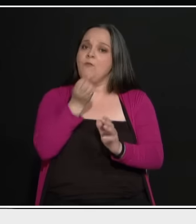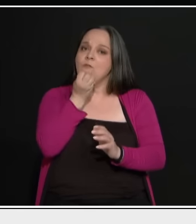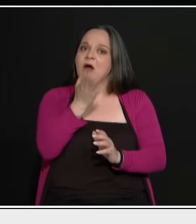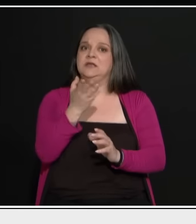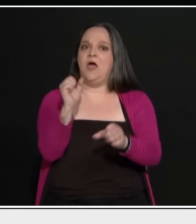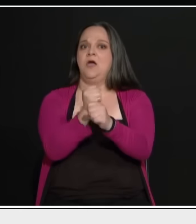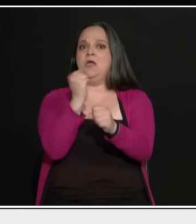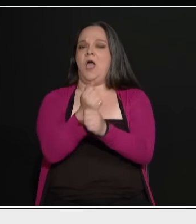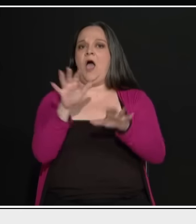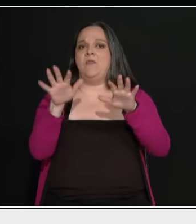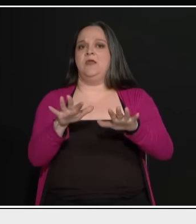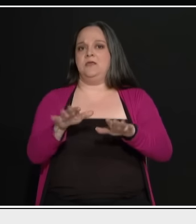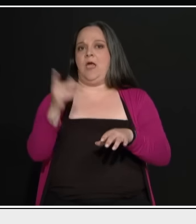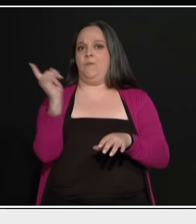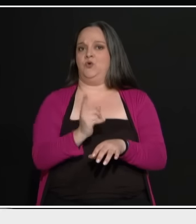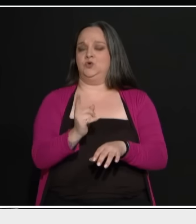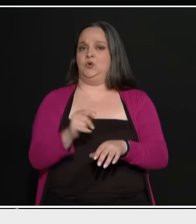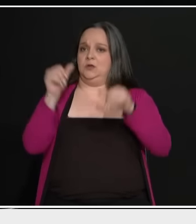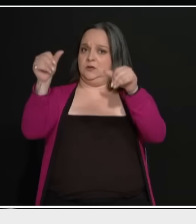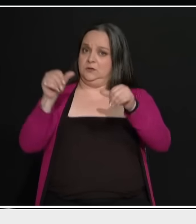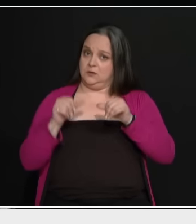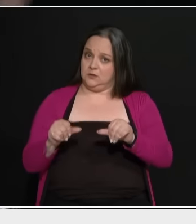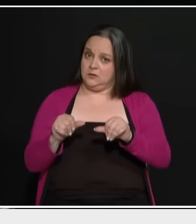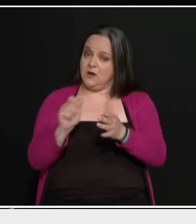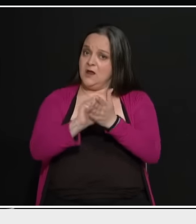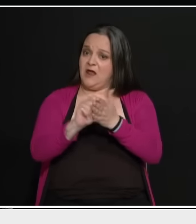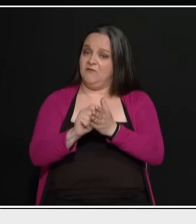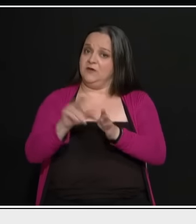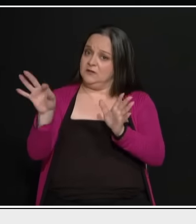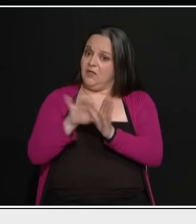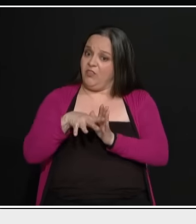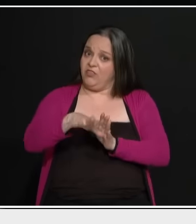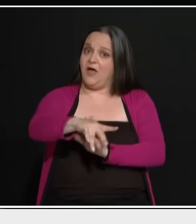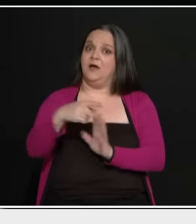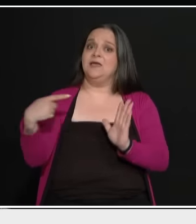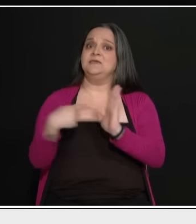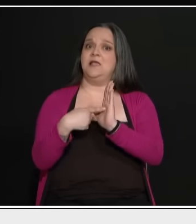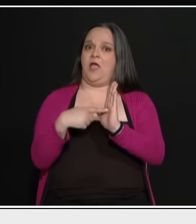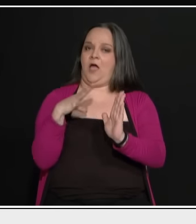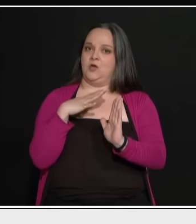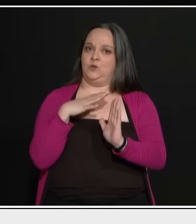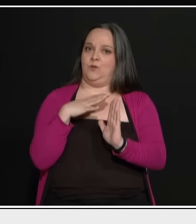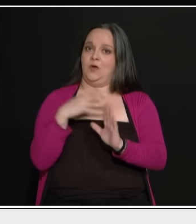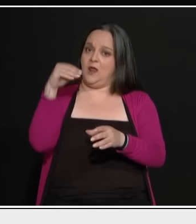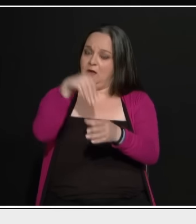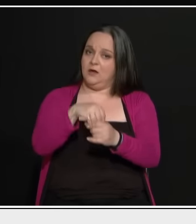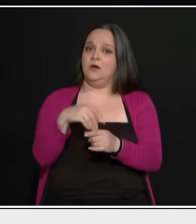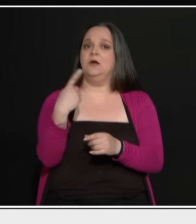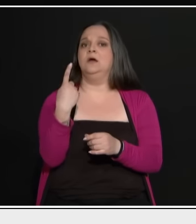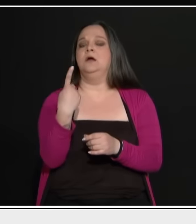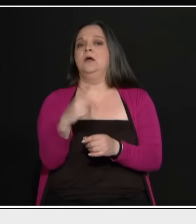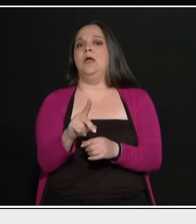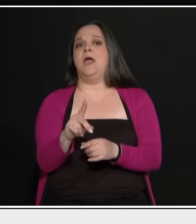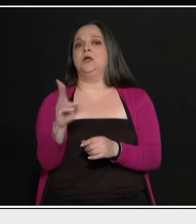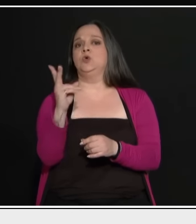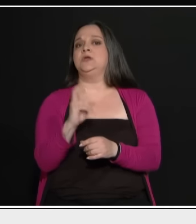Δηλαδή προκυρήσεις σε έναν διαγωνισμό για χίλια άτομα, 120.000 ενδιαφέρονται. Το ακούω και από άλλους. Και από αναλυτές που λένε ότι